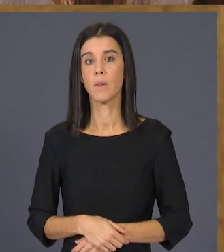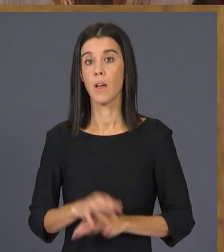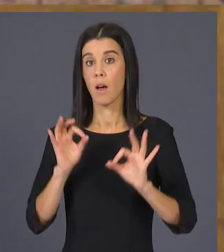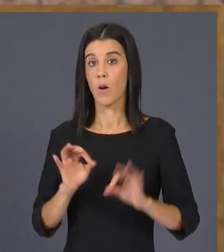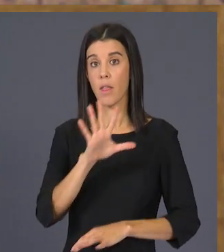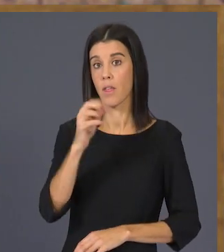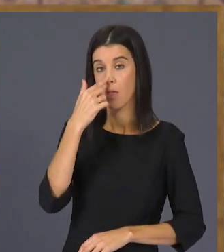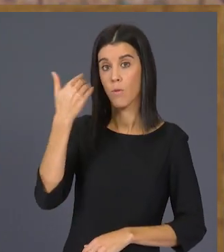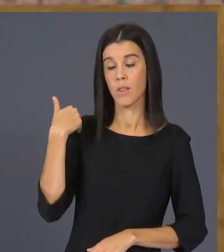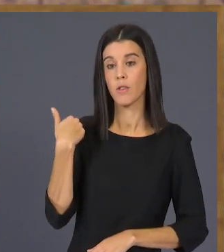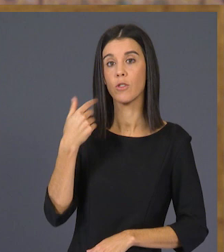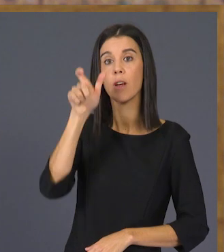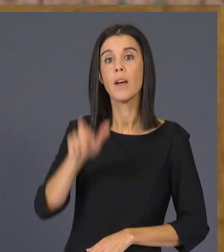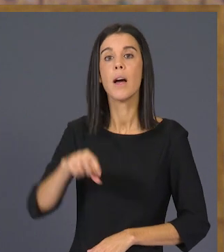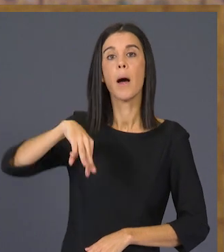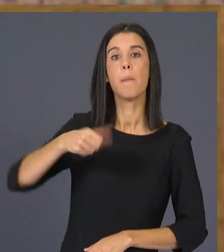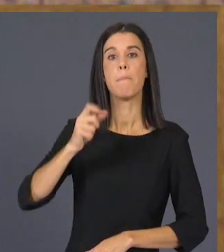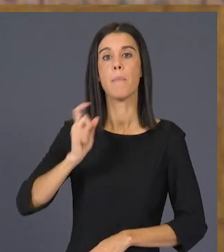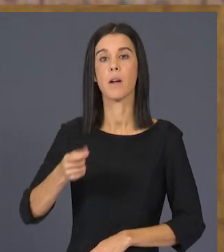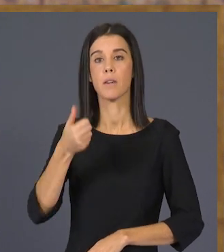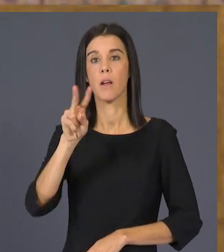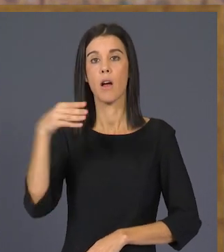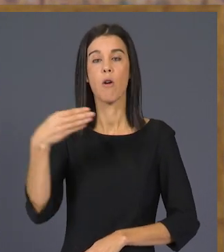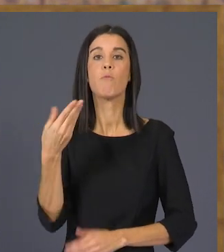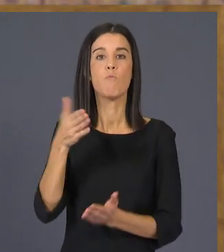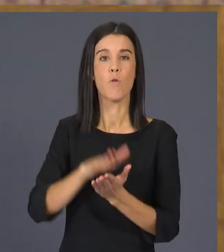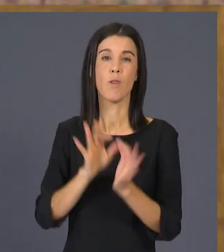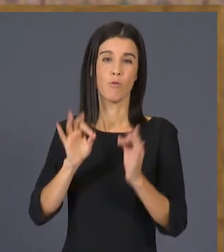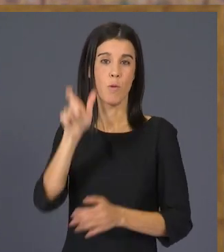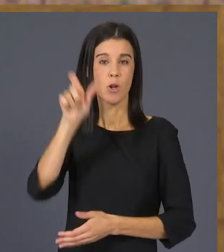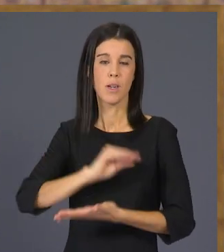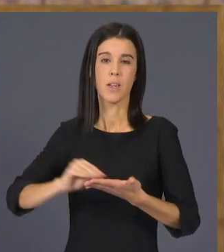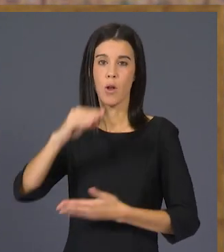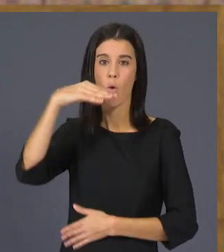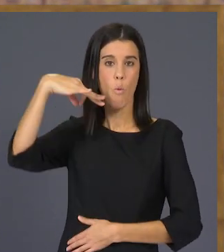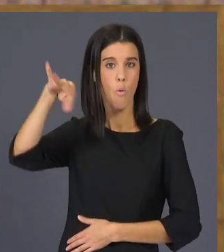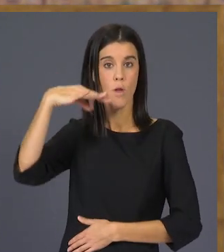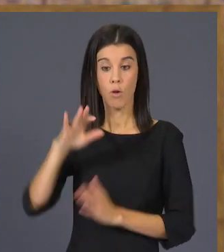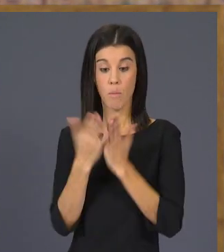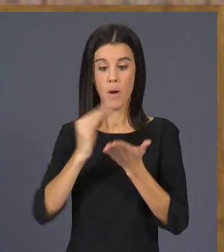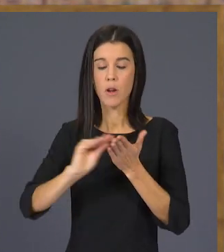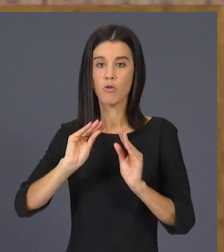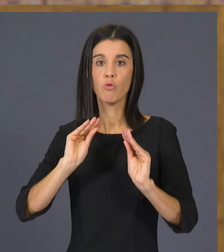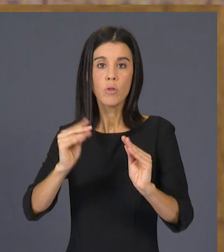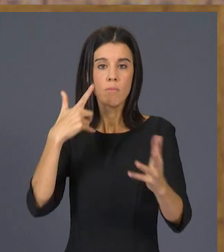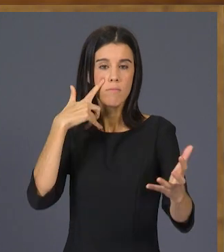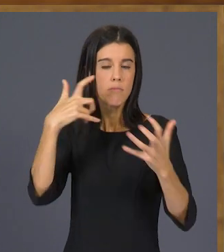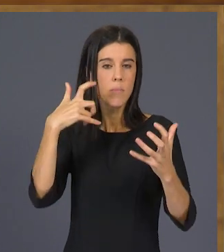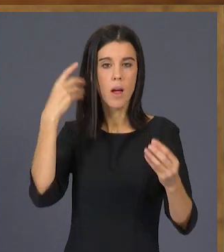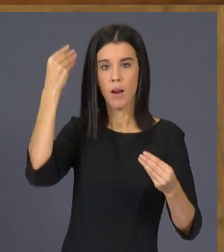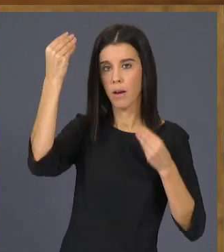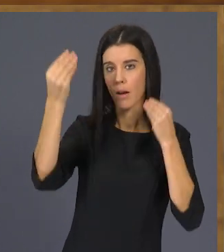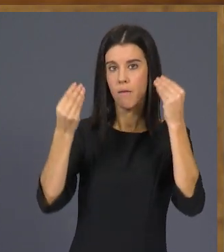anys perdíem a Max Aup, un escriptor irrepetible. En les seues pàgines brilla una reflexió.